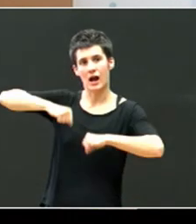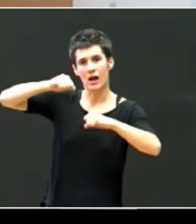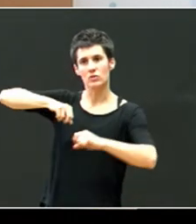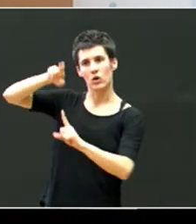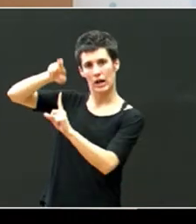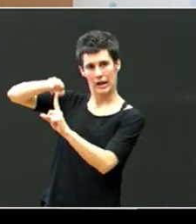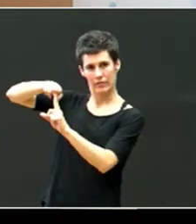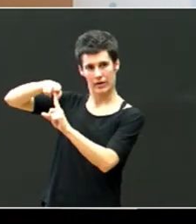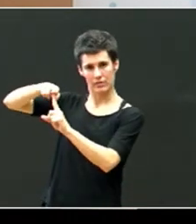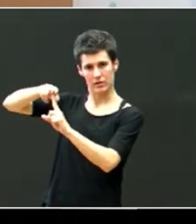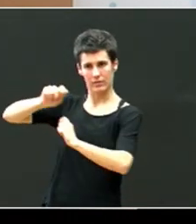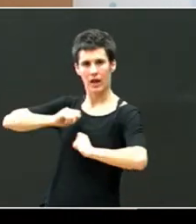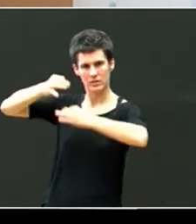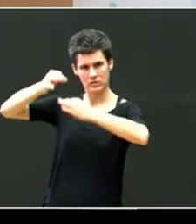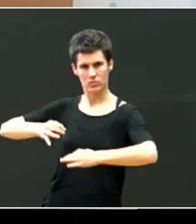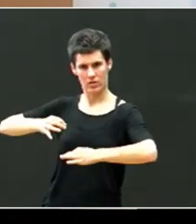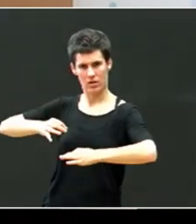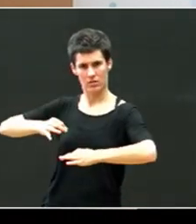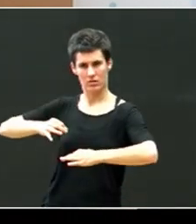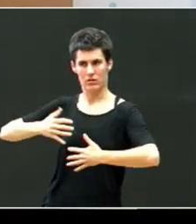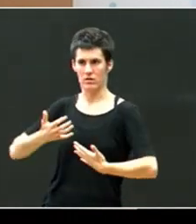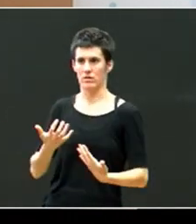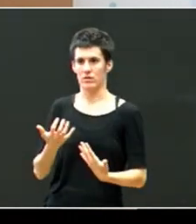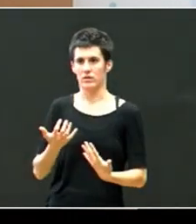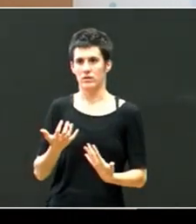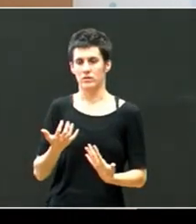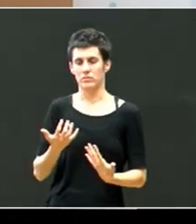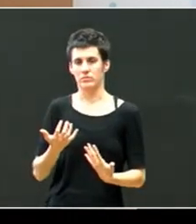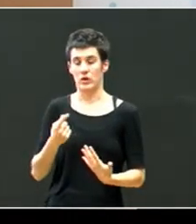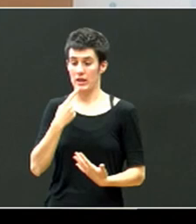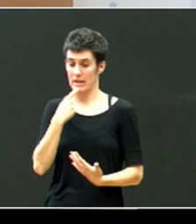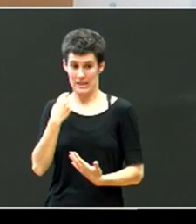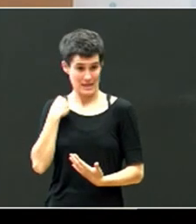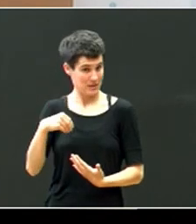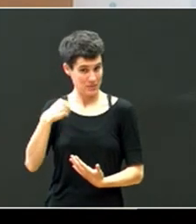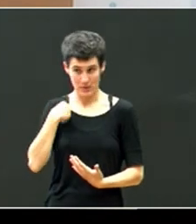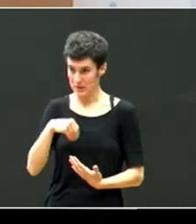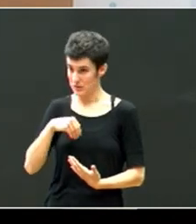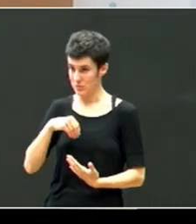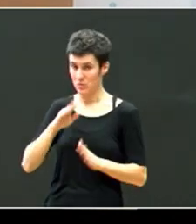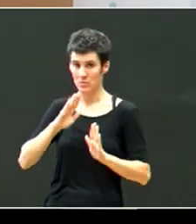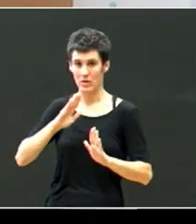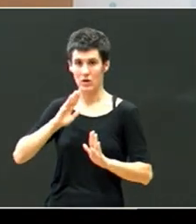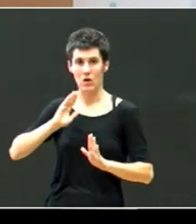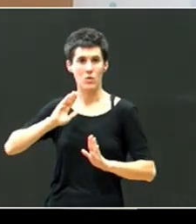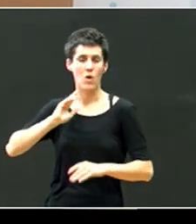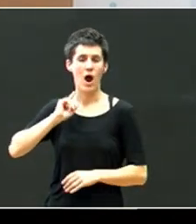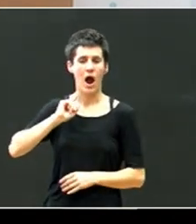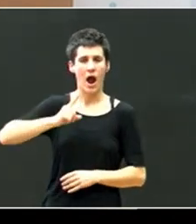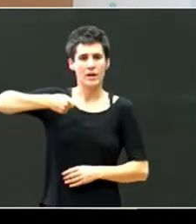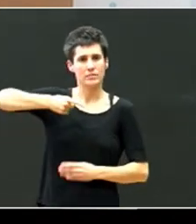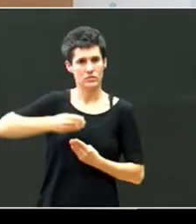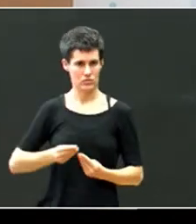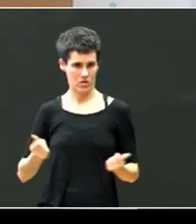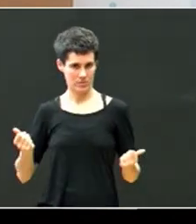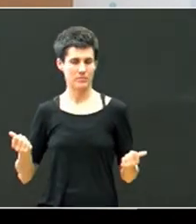eta segurtasuna ematen dagoena, baina, hor jarzen dagoen moruan, aginte baretua, agintzen